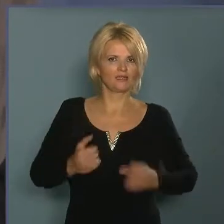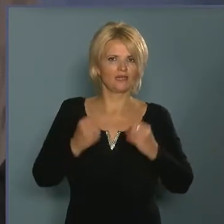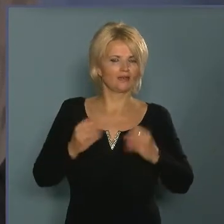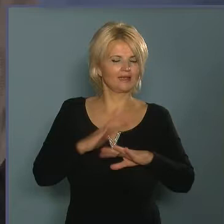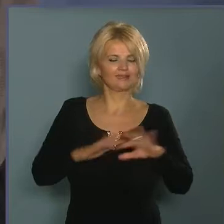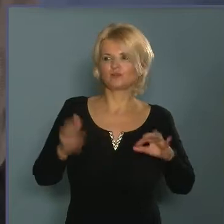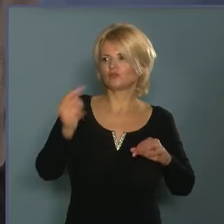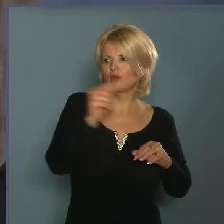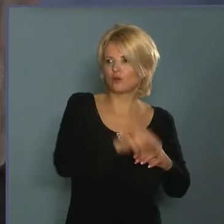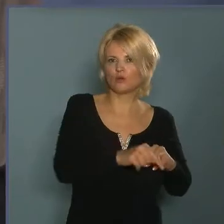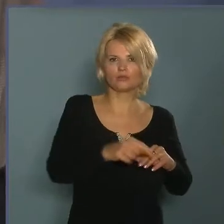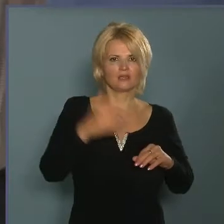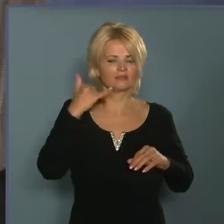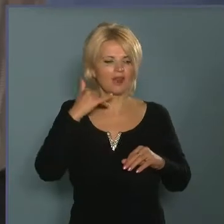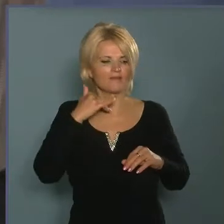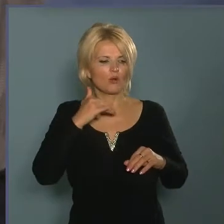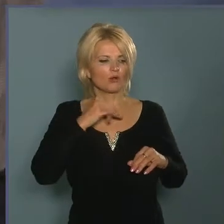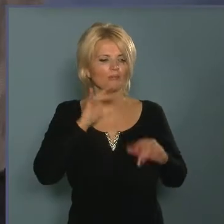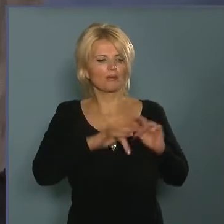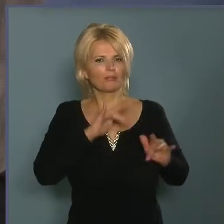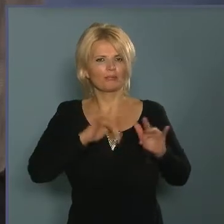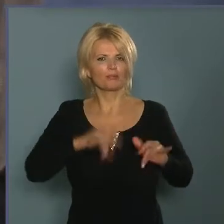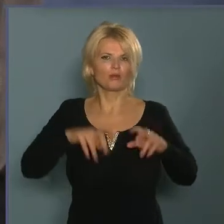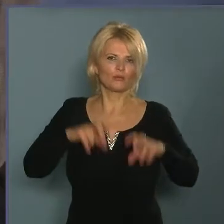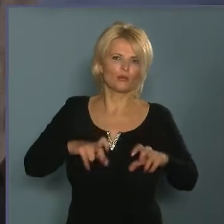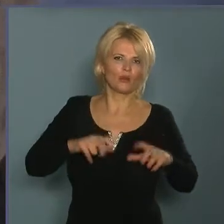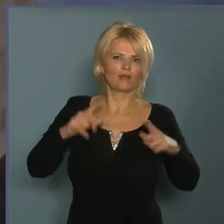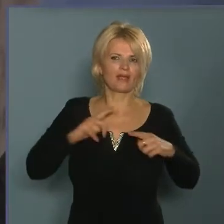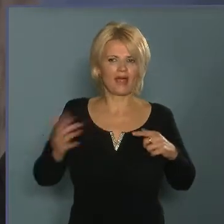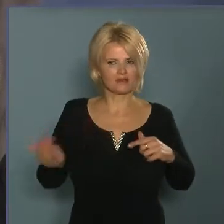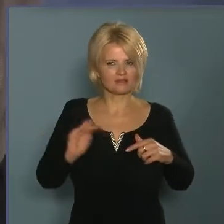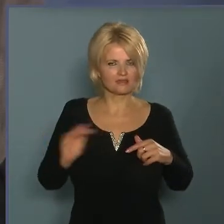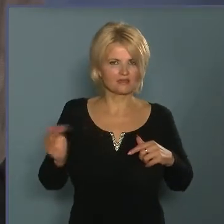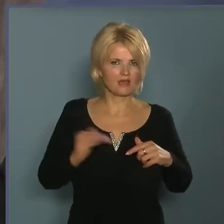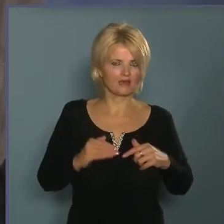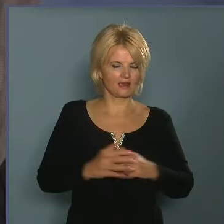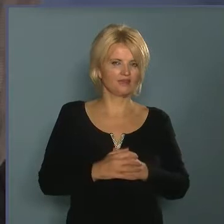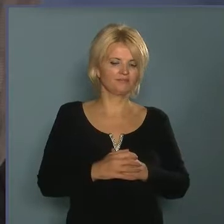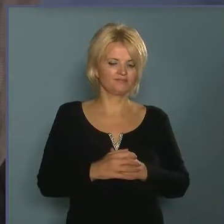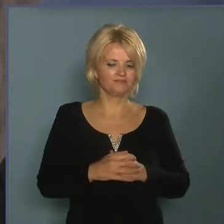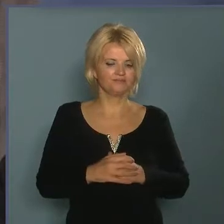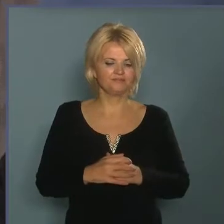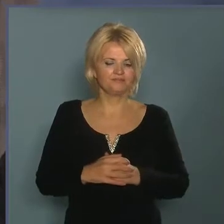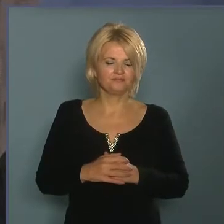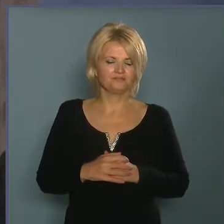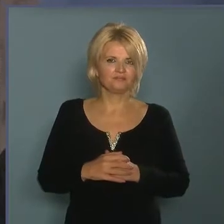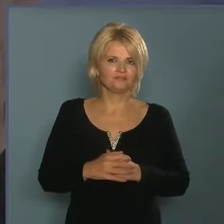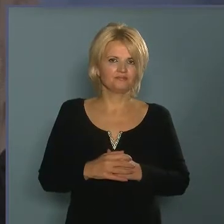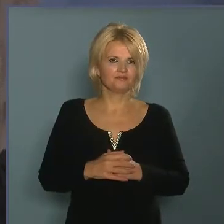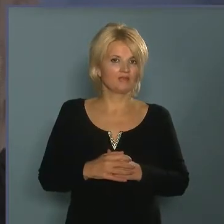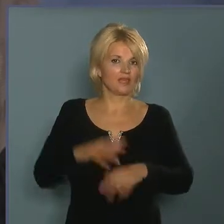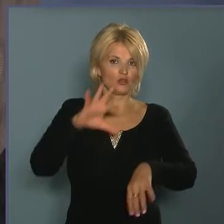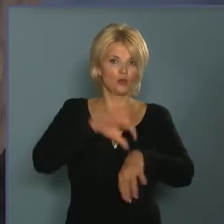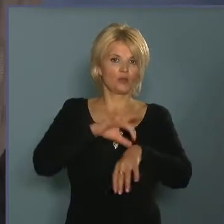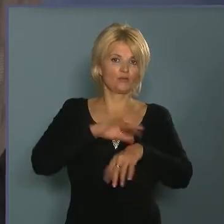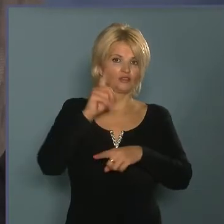ott is a telefonböngészve üldögélnénk és várakoznánk. Bárhol el tudom képzelni egyébként, akár még egy